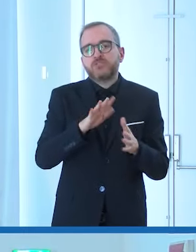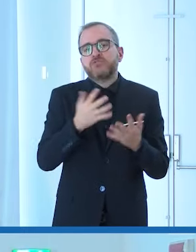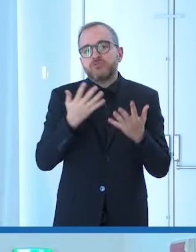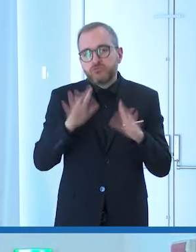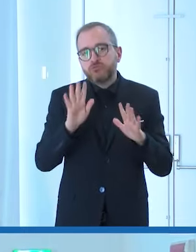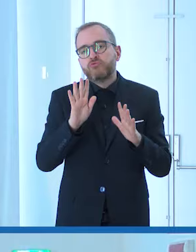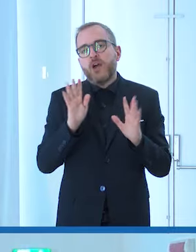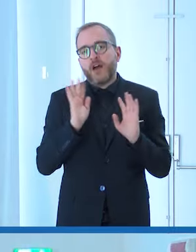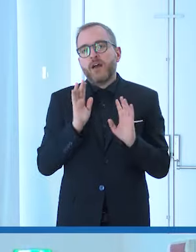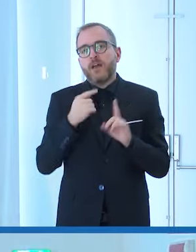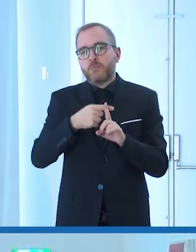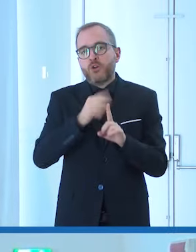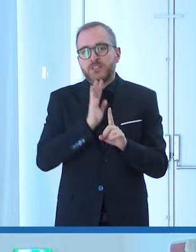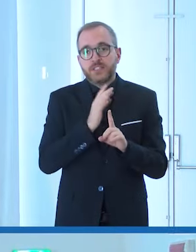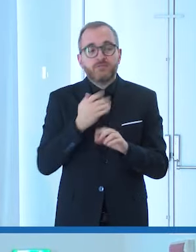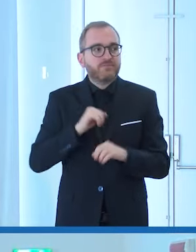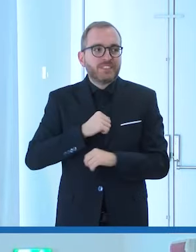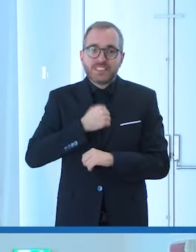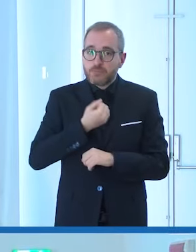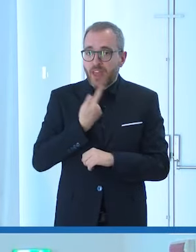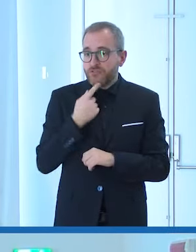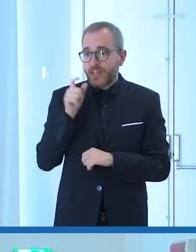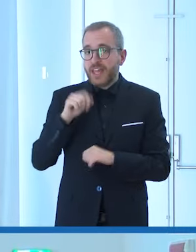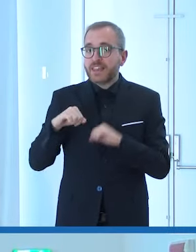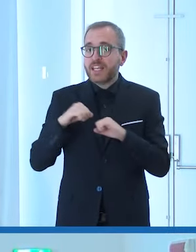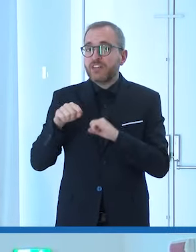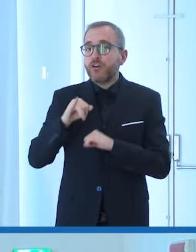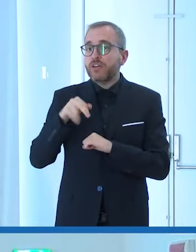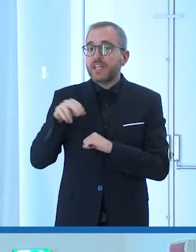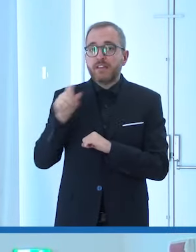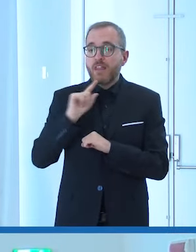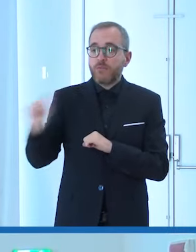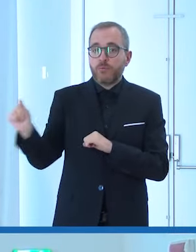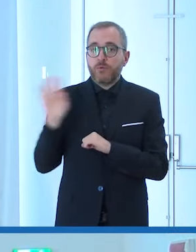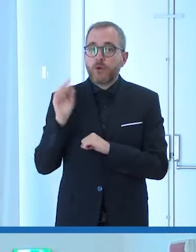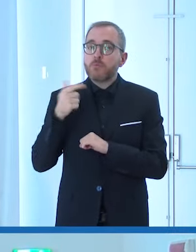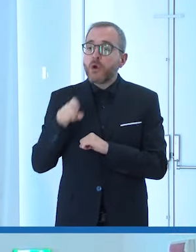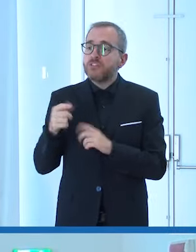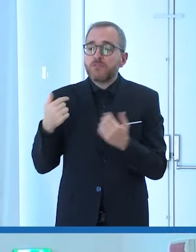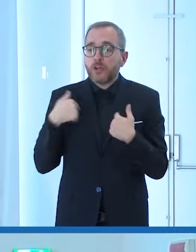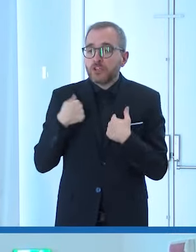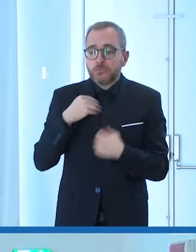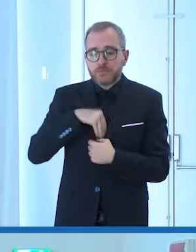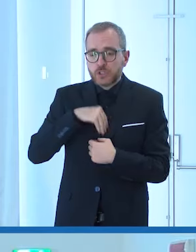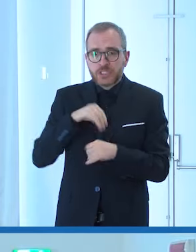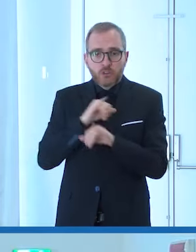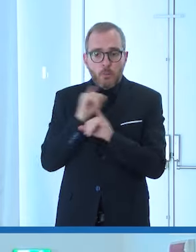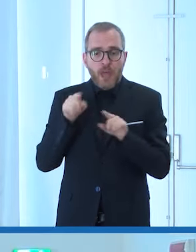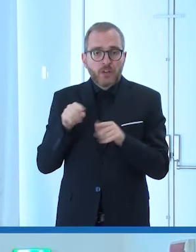dispiace che sia andato via perché personalmente non mi sono mai sentito tale io